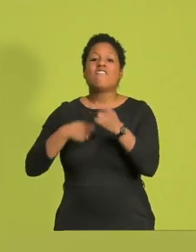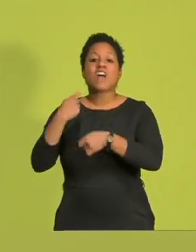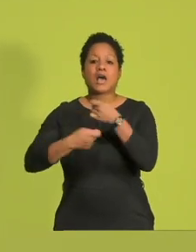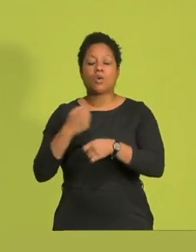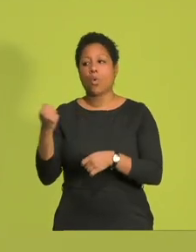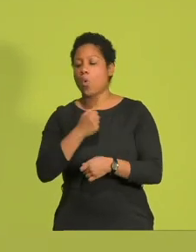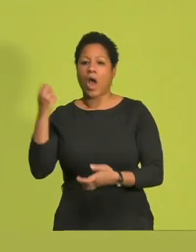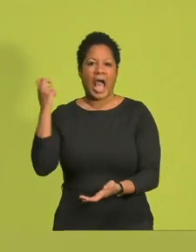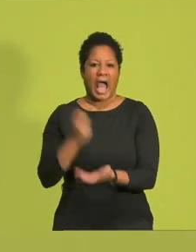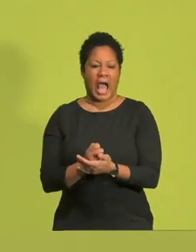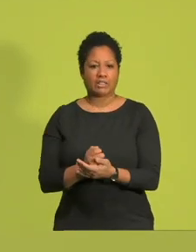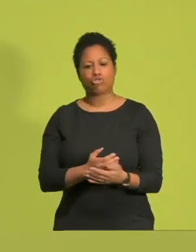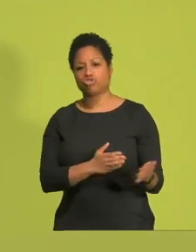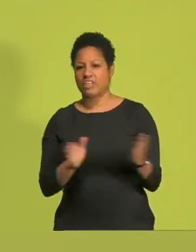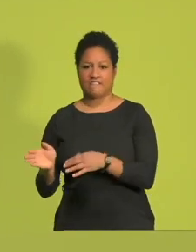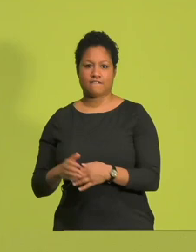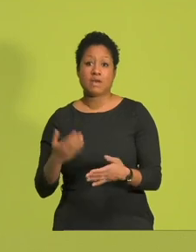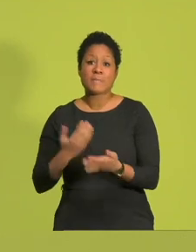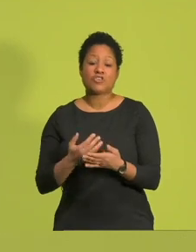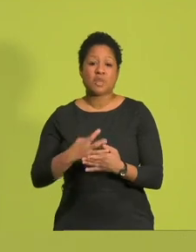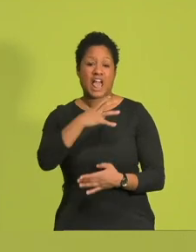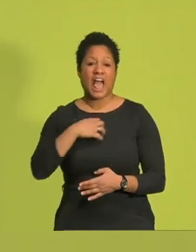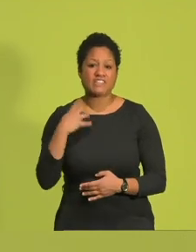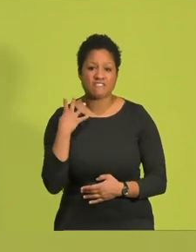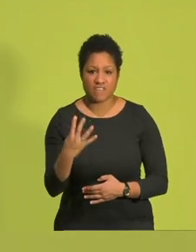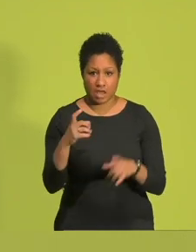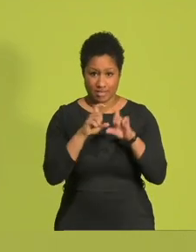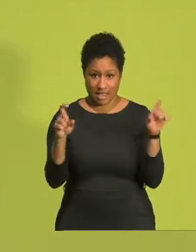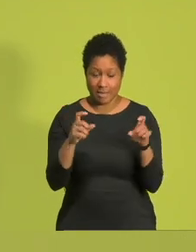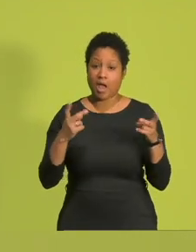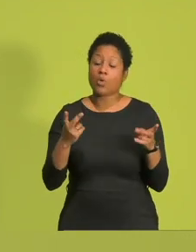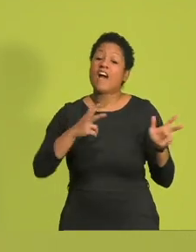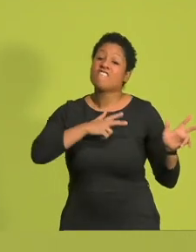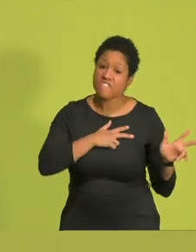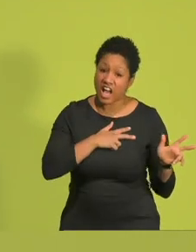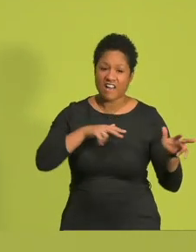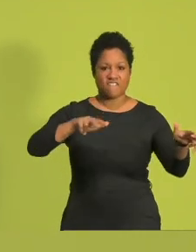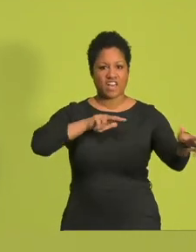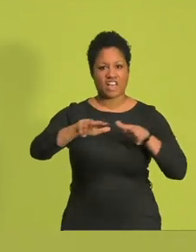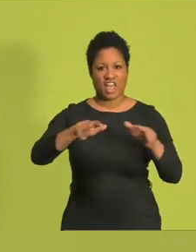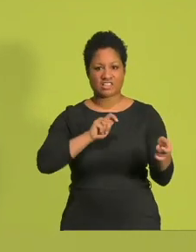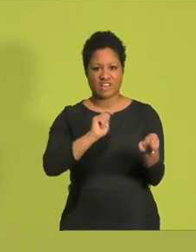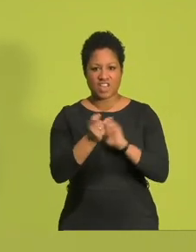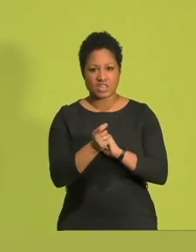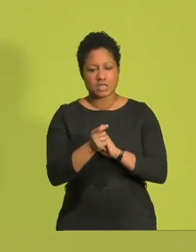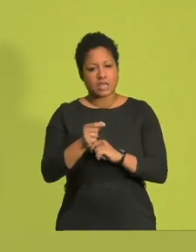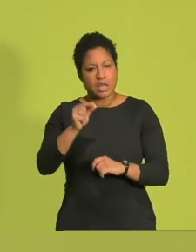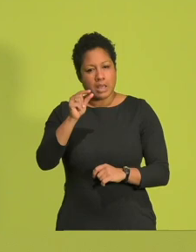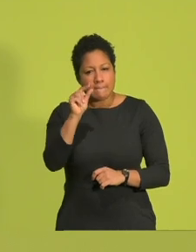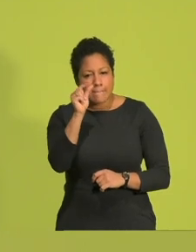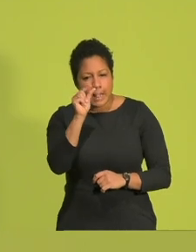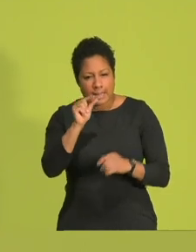können. Zum Beispiel beim Thema Hartz IV oder auch bei einer echten Verkehrswende. Jeder Millimeter muss